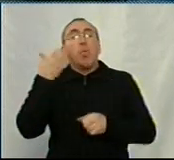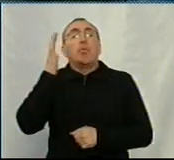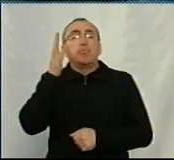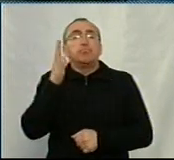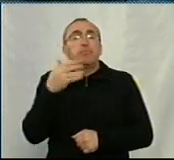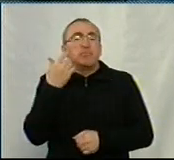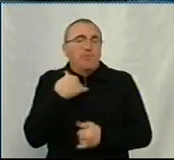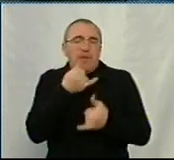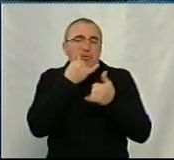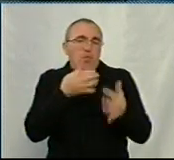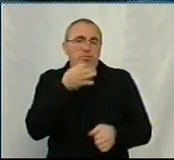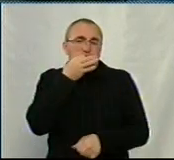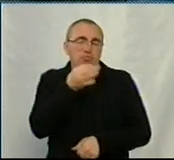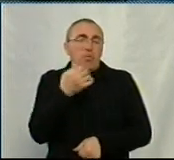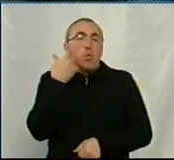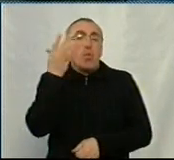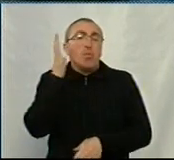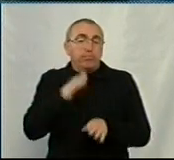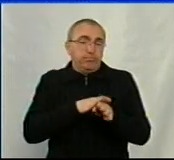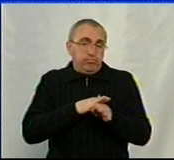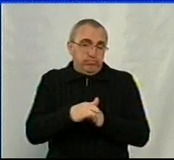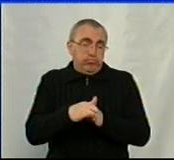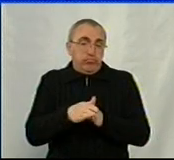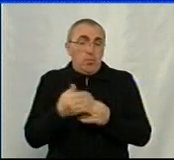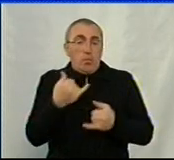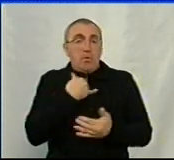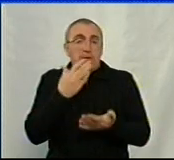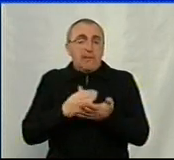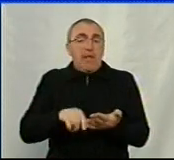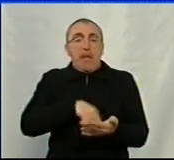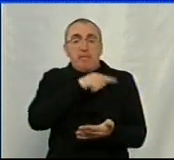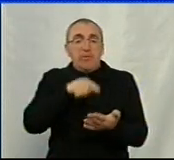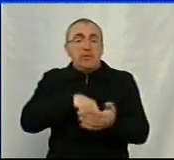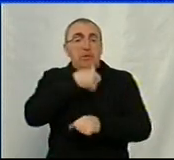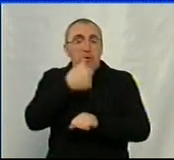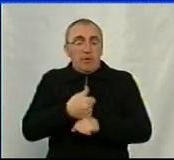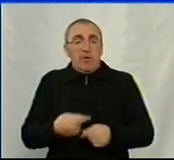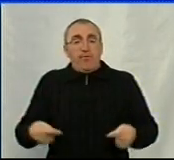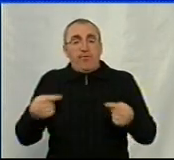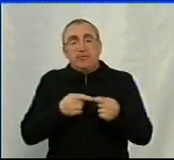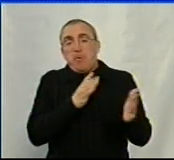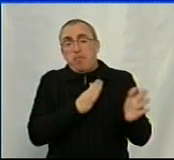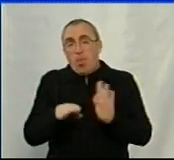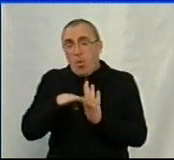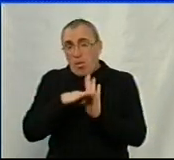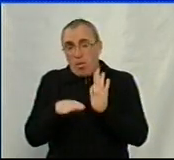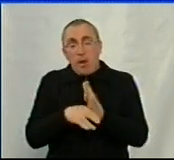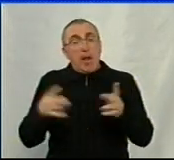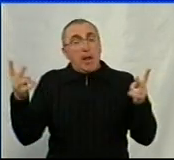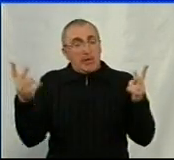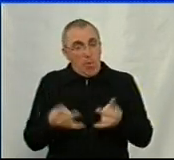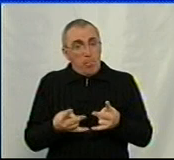Я не можу сказати, коли воно буде, тому що у нас є міський голова, який визначає порядок, і я думаю, це та людина,